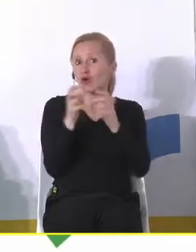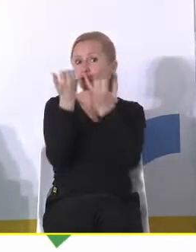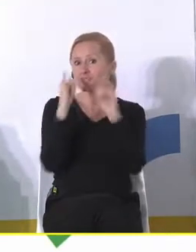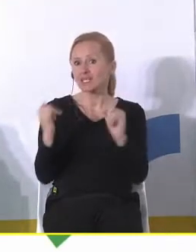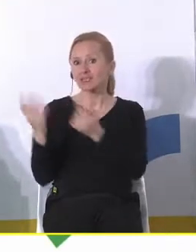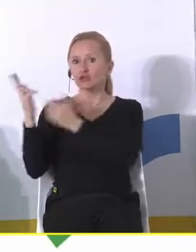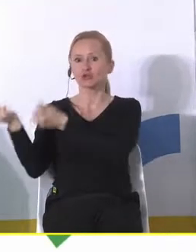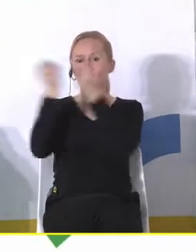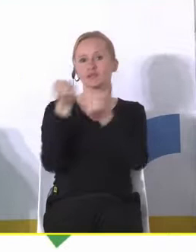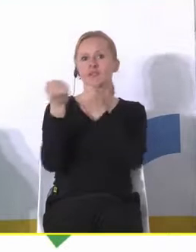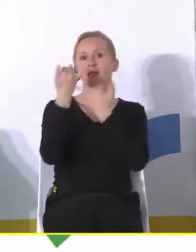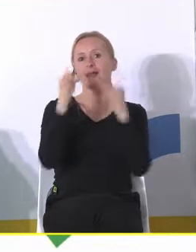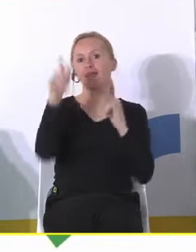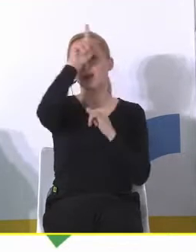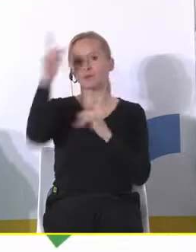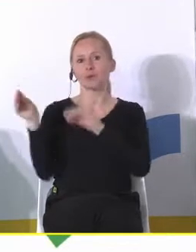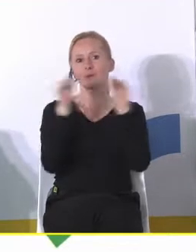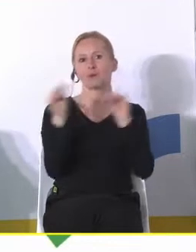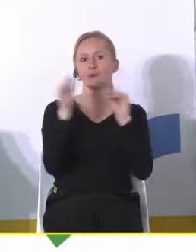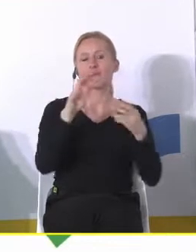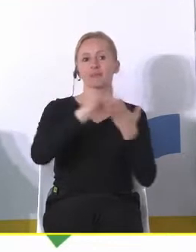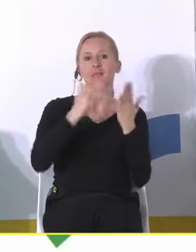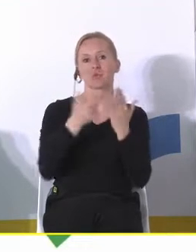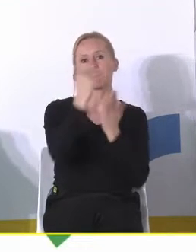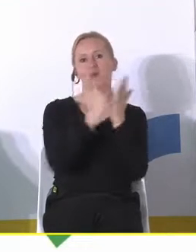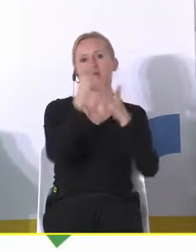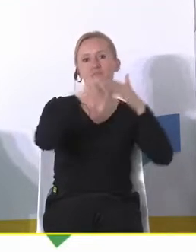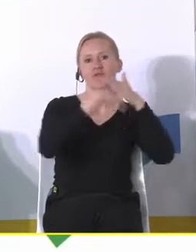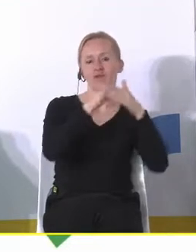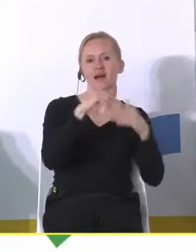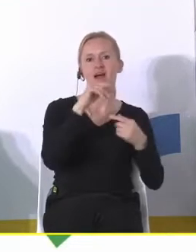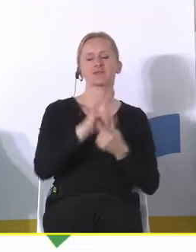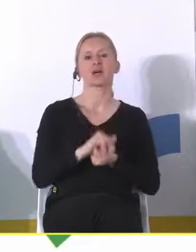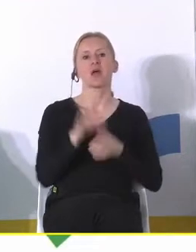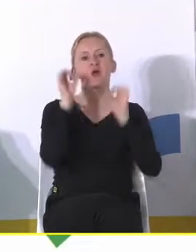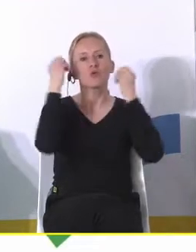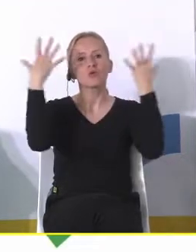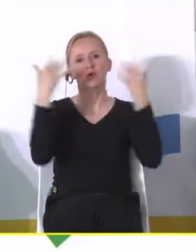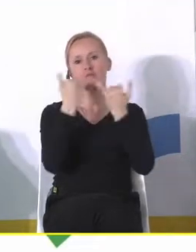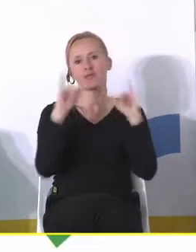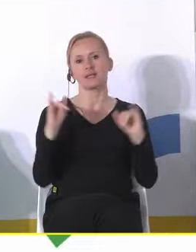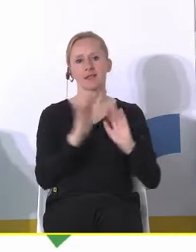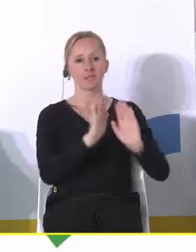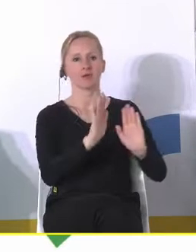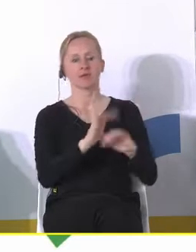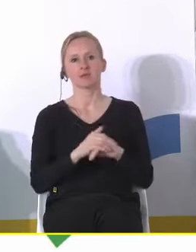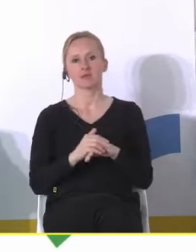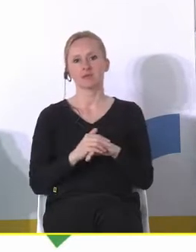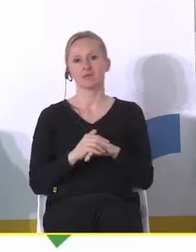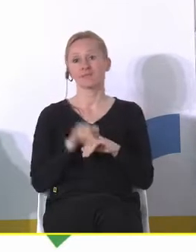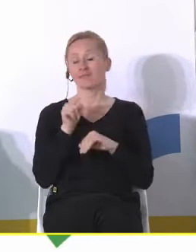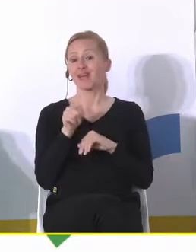przywiezione z zewnątrz programy wychowawcze, profilaktyczne, kulturowe. Tyle tylko, że